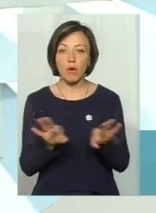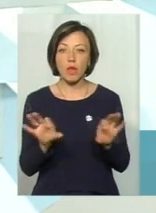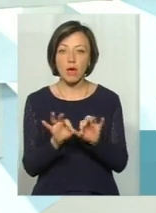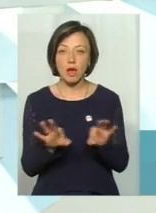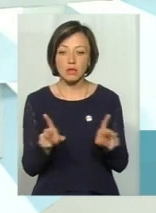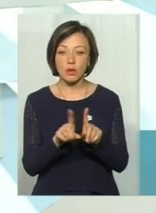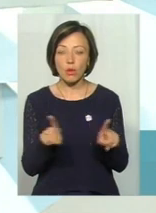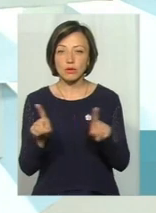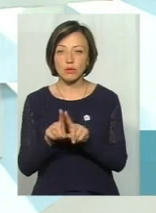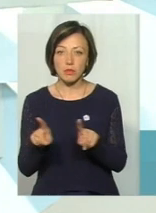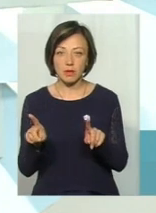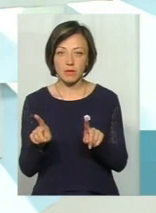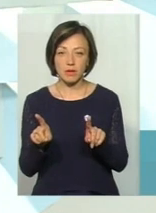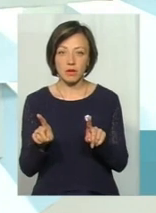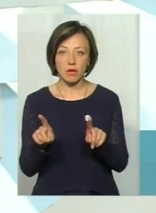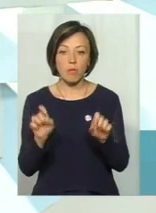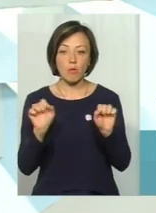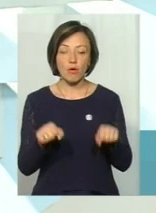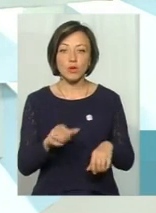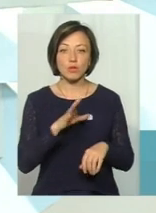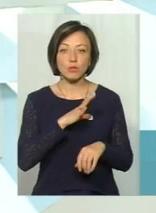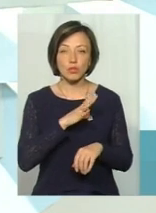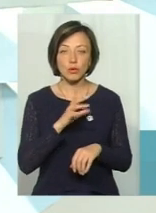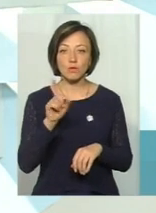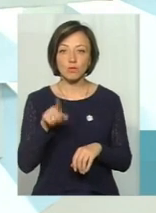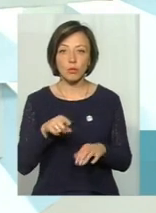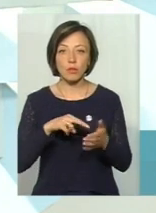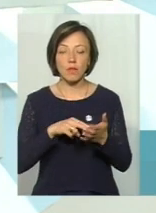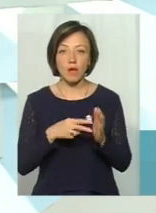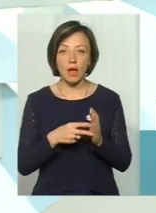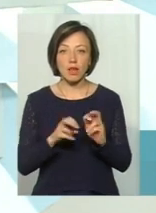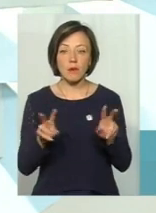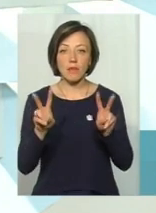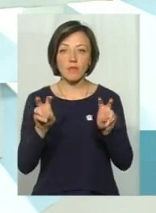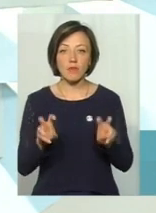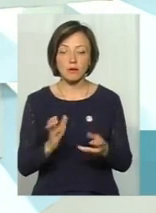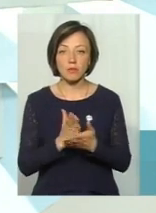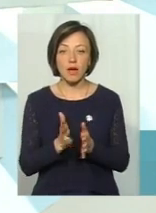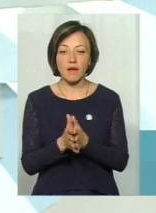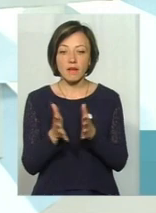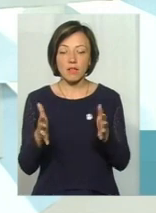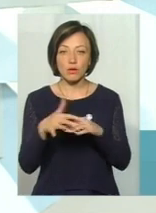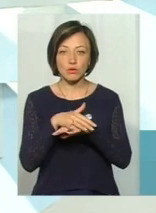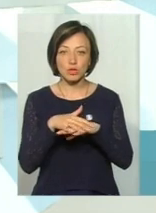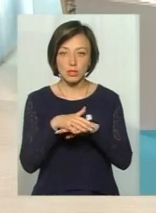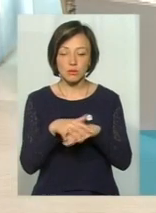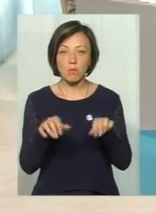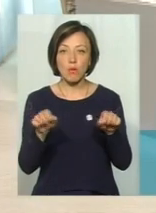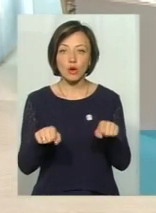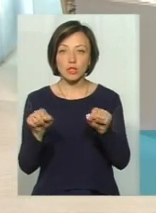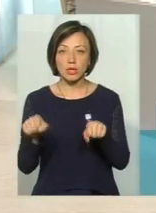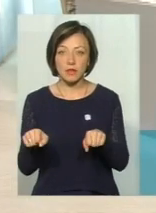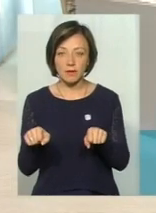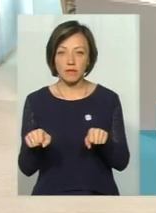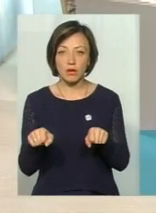особливих може бути в тому плані, що, так як вид має велику щільність, то можливі,